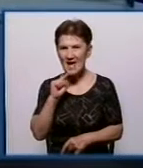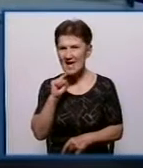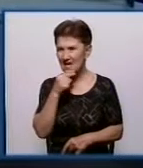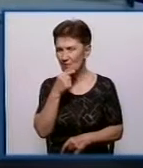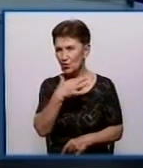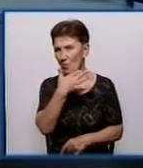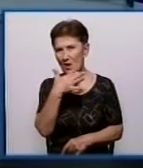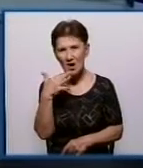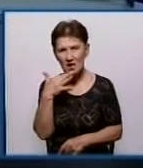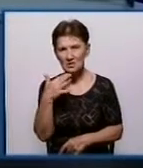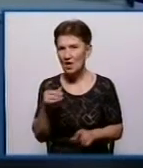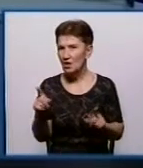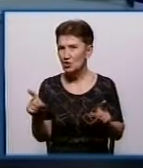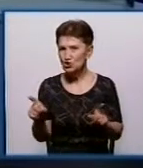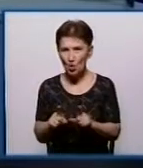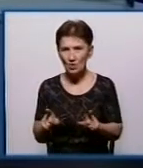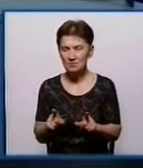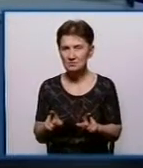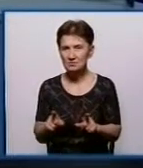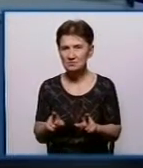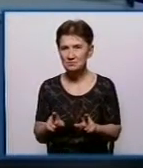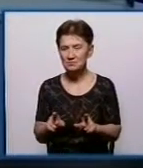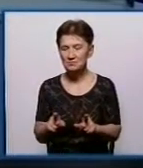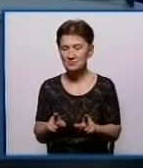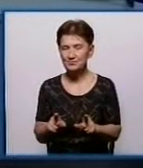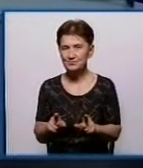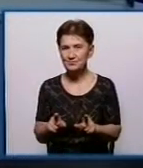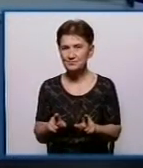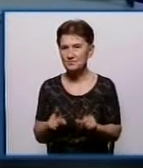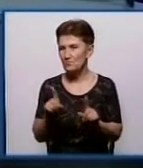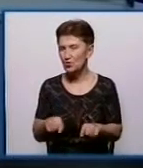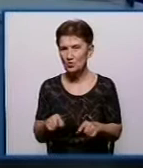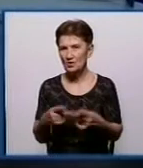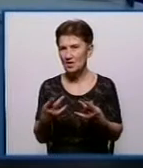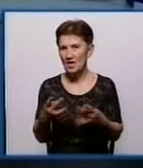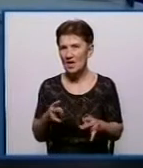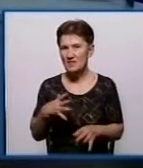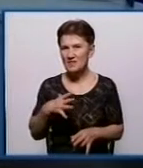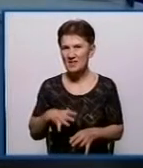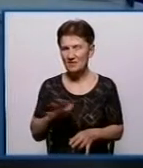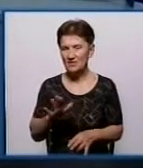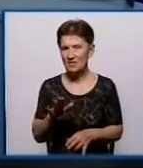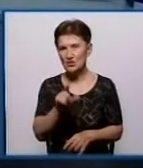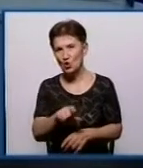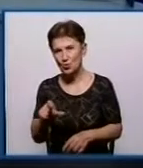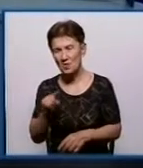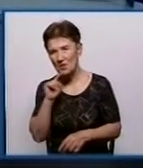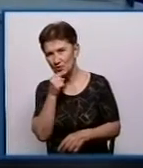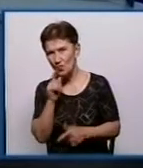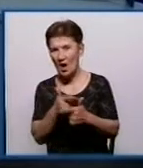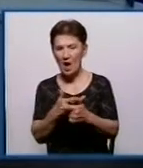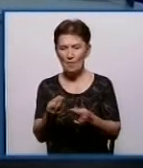багато, що тоді не доведеться економити або люди, або не доведеться піднімати